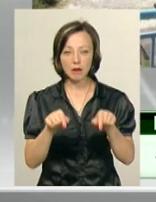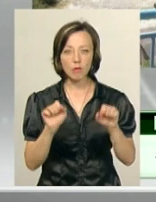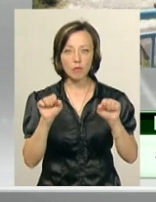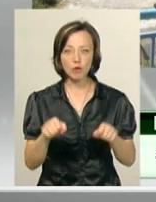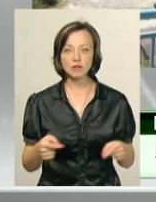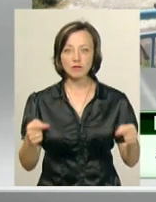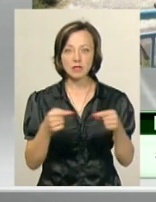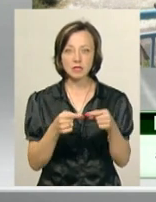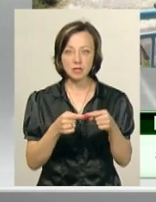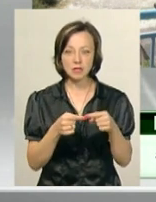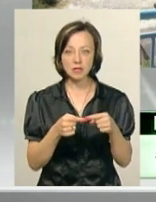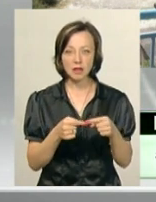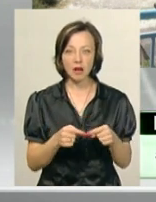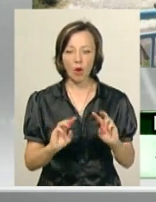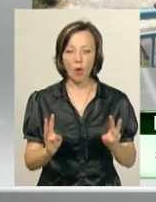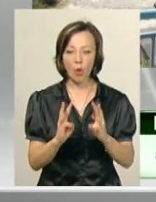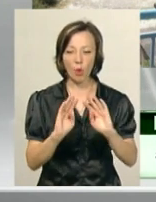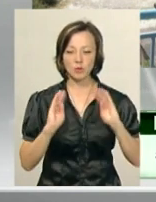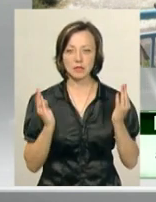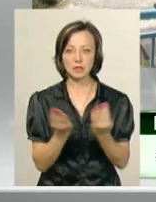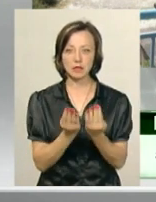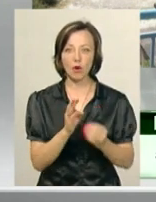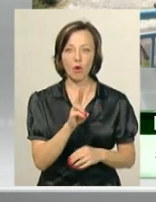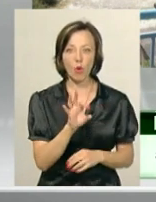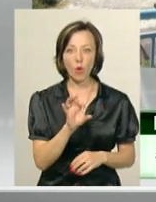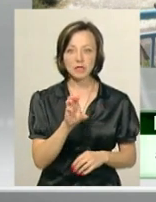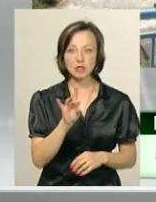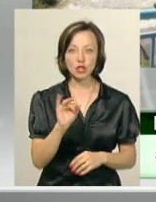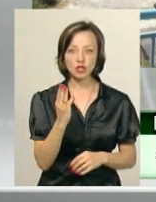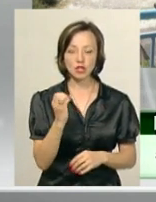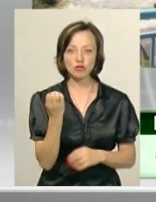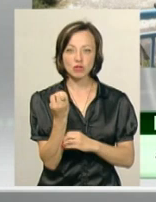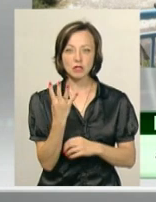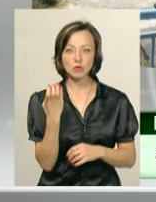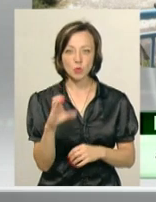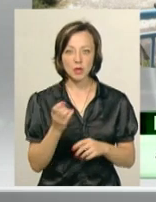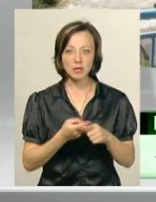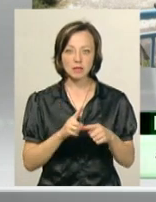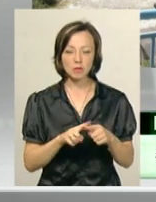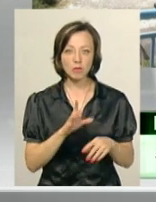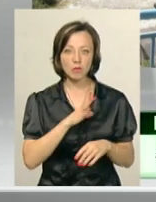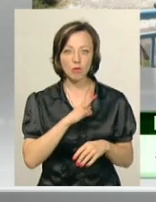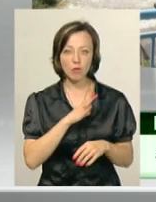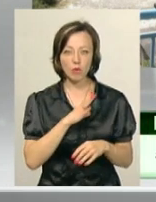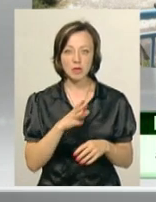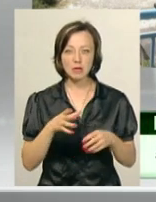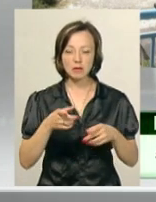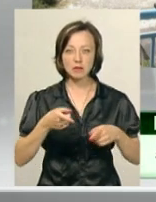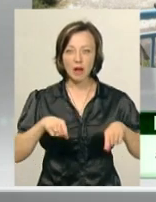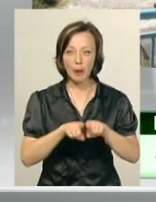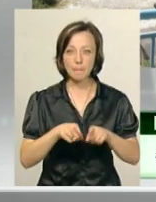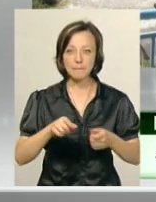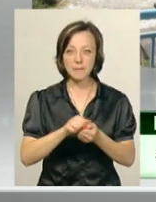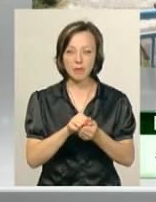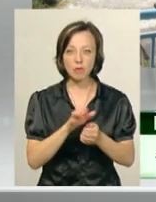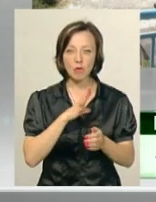кострищі золотурдинсько-литовського часу 14-го століття. Воно було достатньо насичним матеріалом насамперед. Було